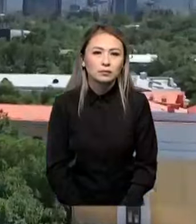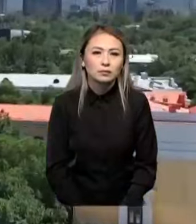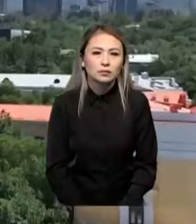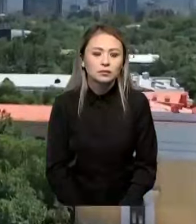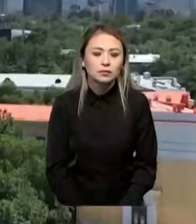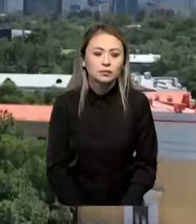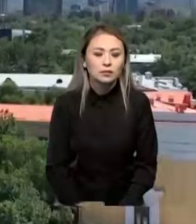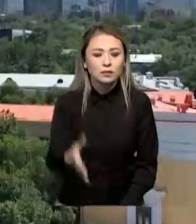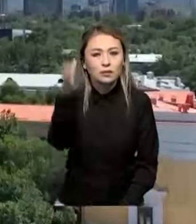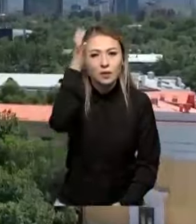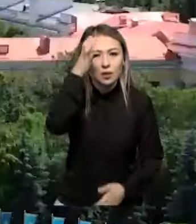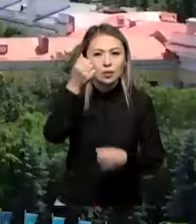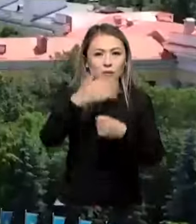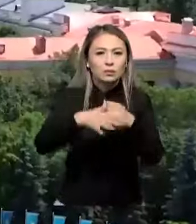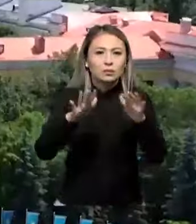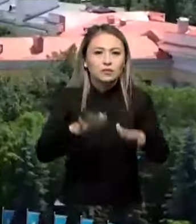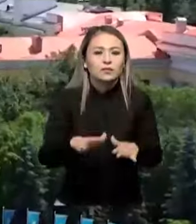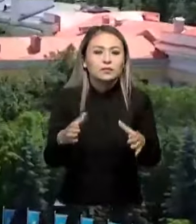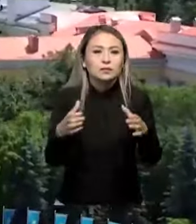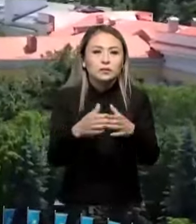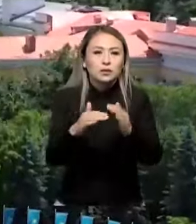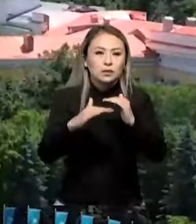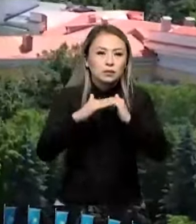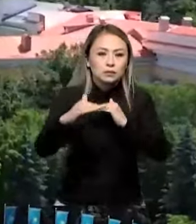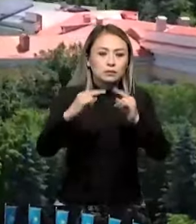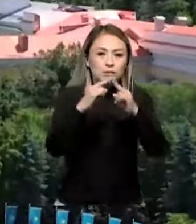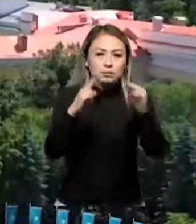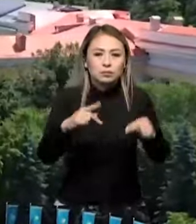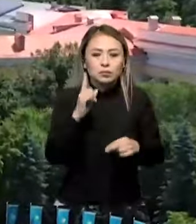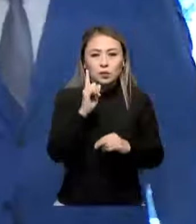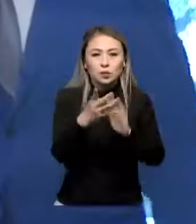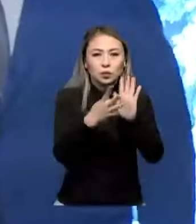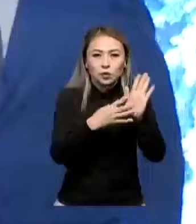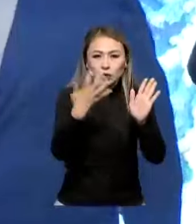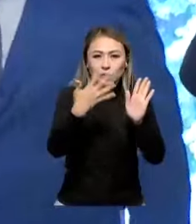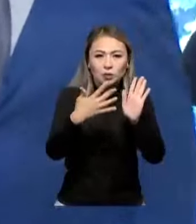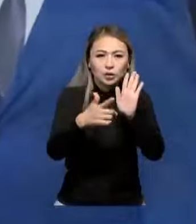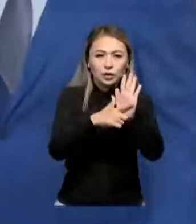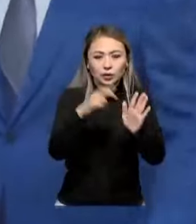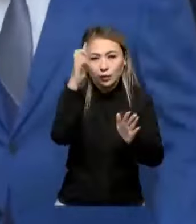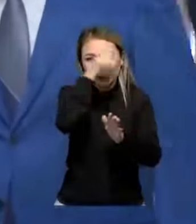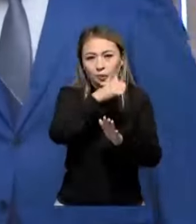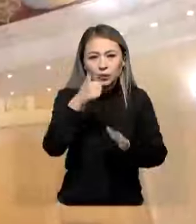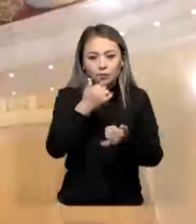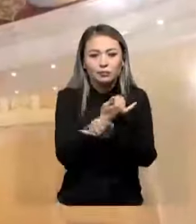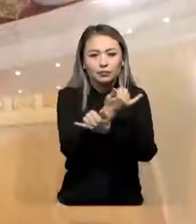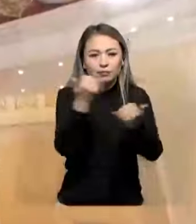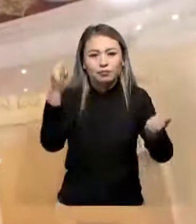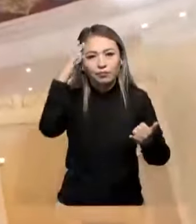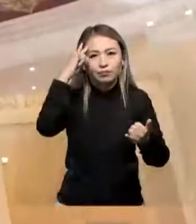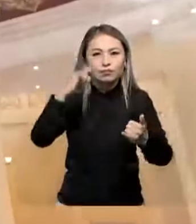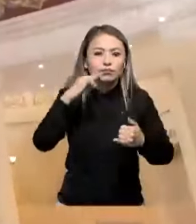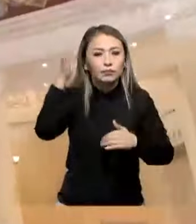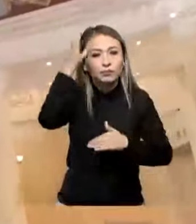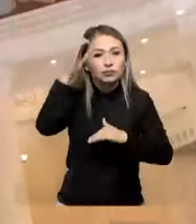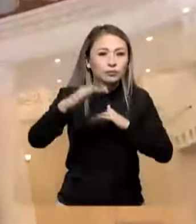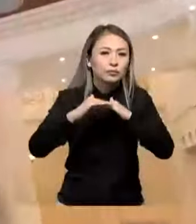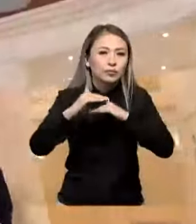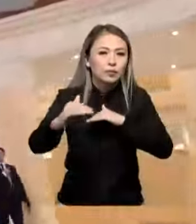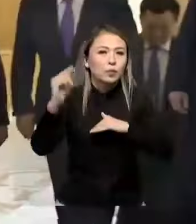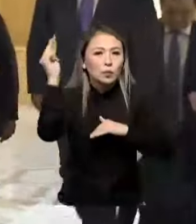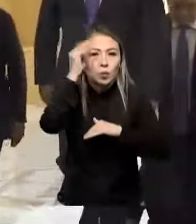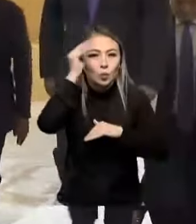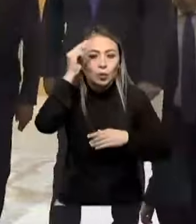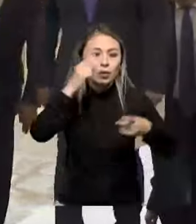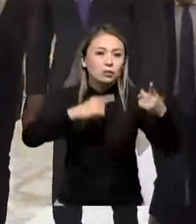ғылым ордасы. Көнінің көзіндей бұл ғимарат 1957 жылы қолданысқа берілген. Қазақ ғылымының қара шаңырағы. Оқымыстылар мен